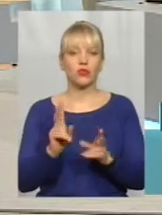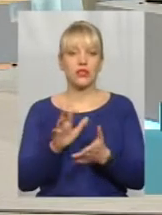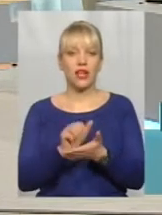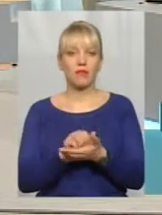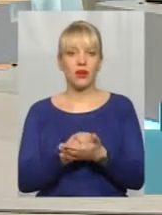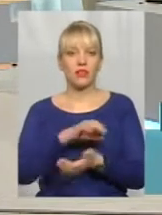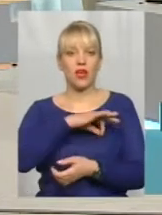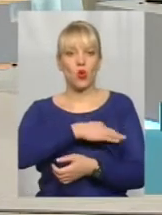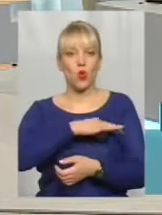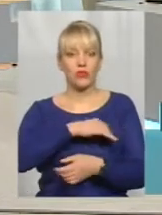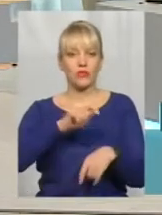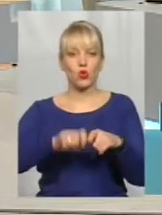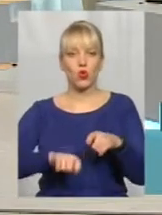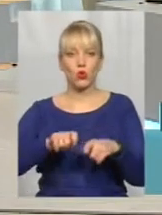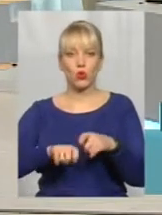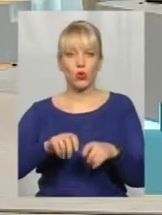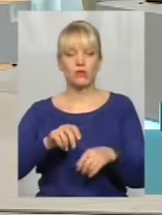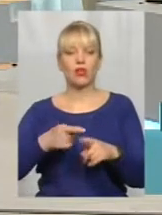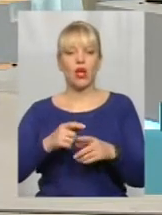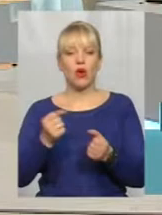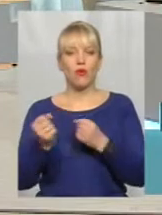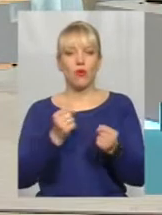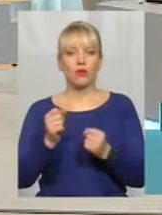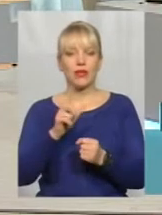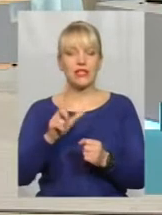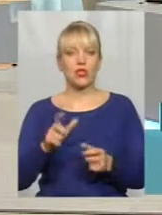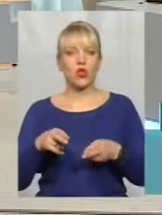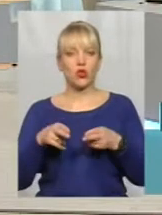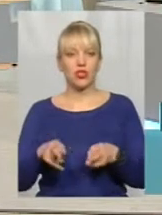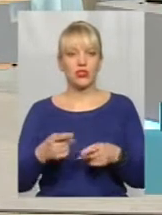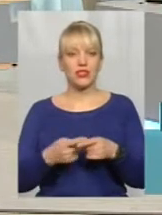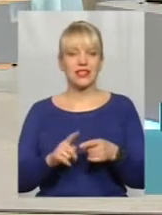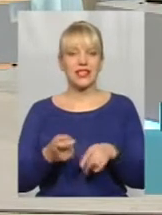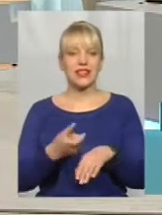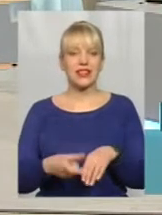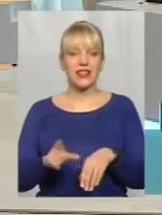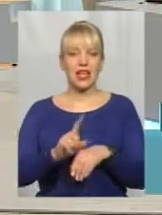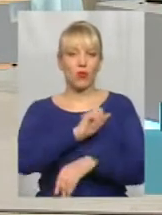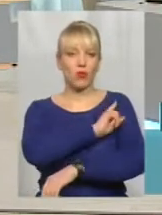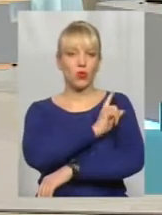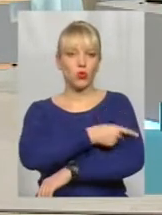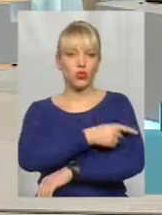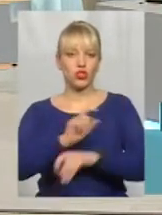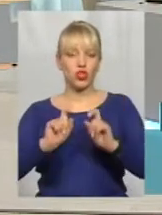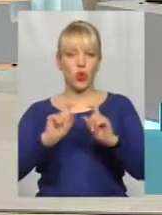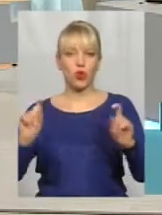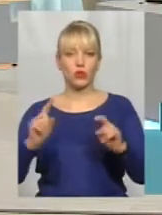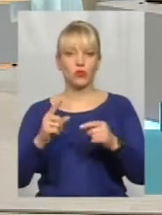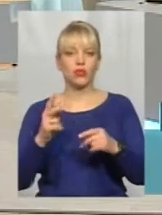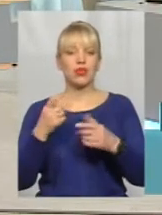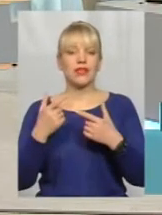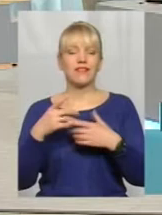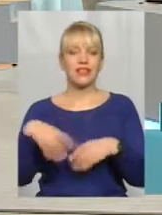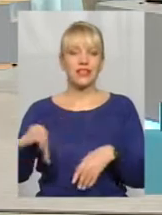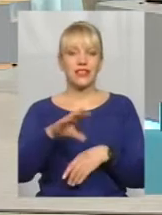розвідкою, контррозвідкою, боротьбою злочинністю, це є найпотужніший орган. Тому що скрізь, де